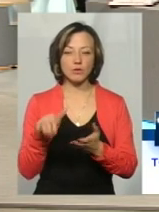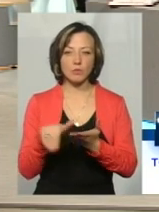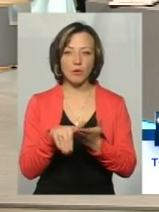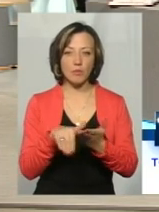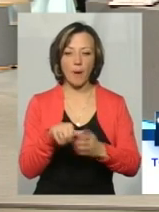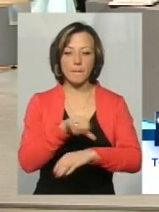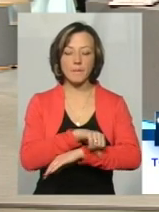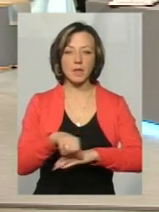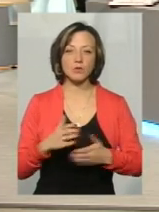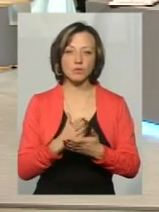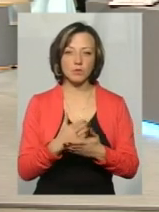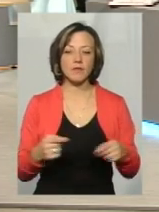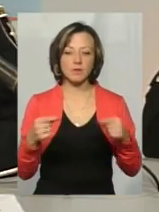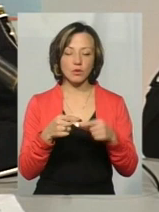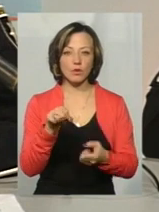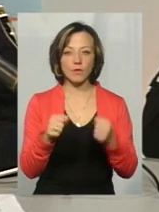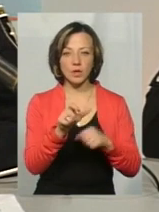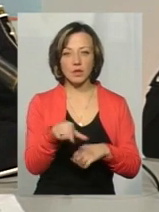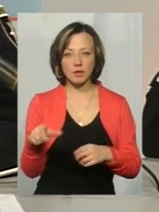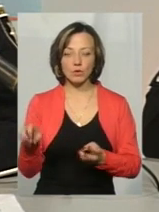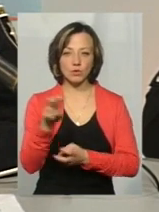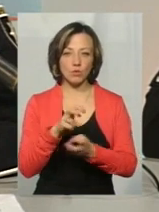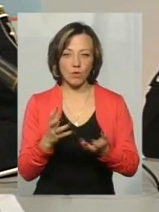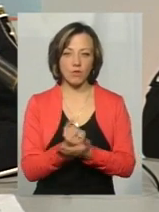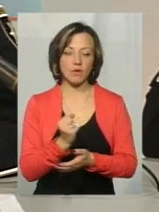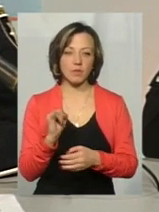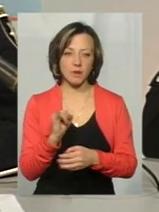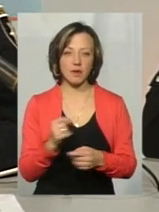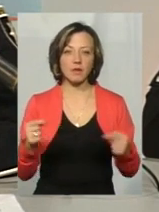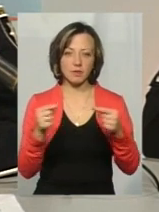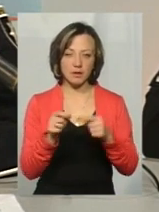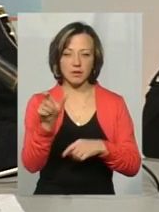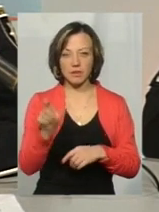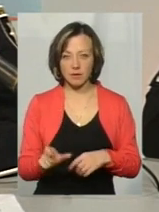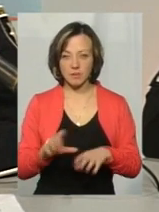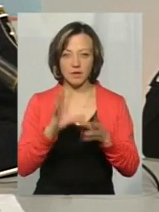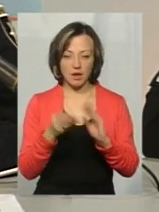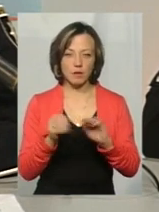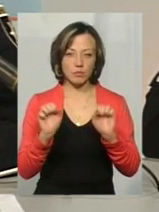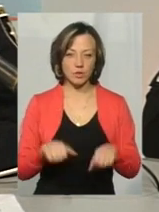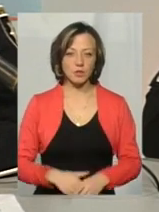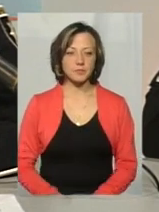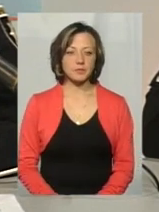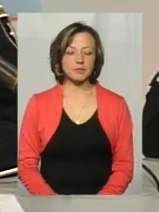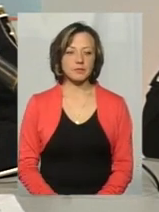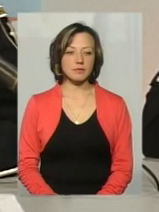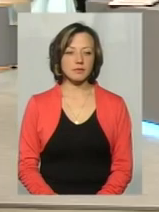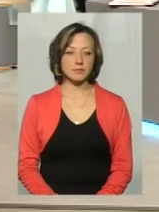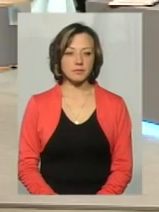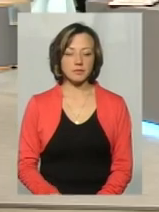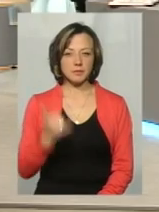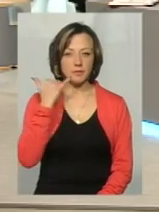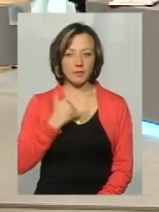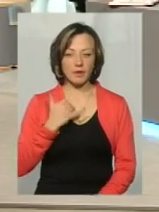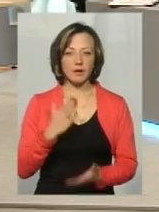митної служби, ми встановлюємо цих водів, розшукувуємо. Тобто, ідентифікувати взагалі можна. Я зрозумію. А ще один